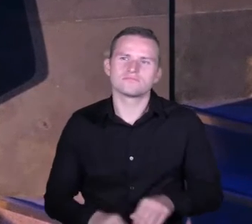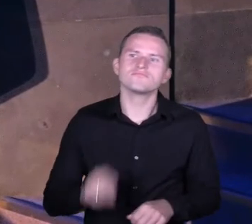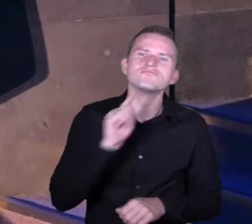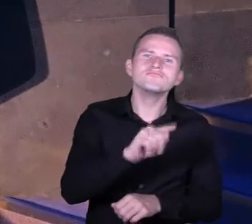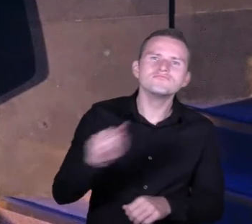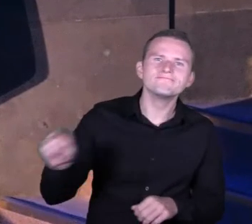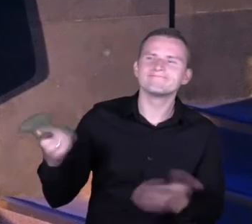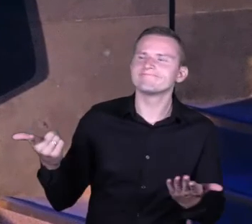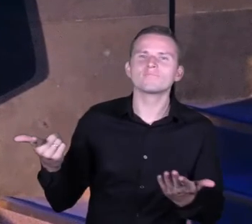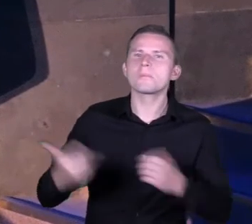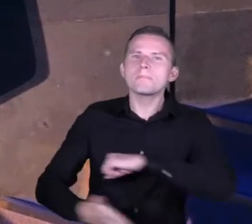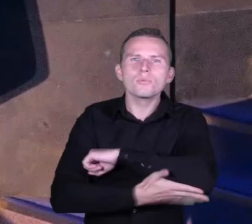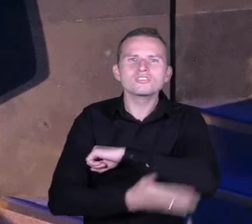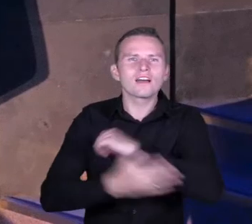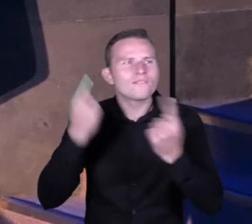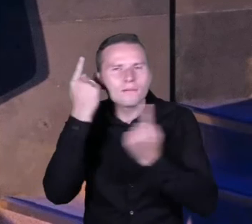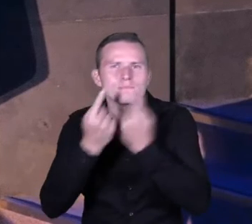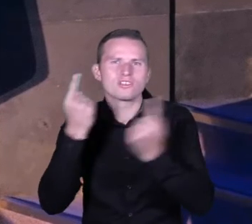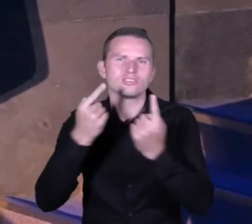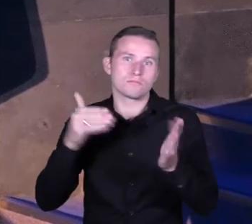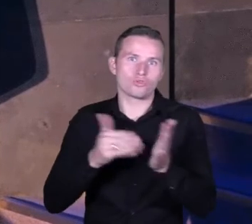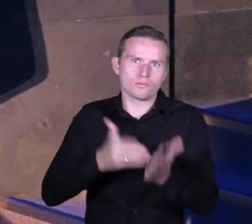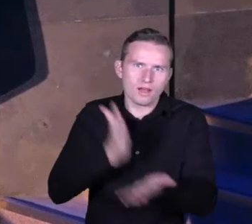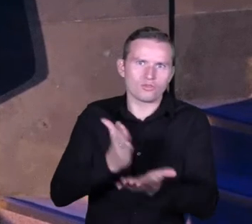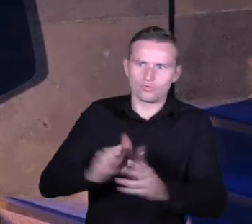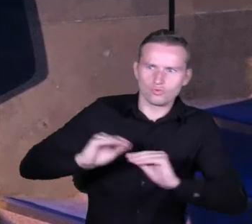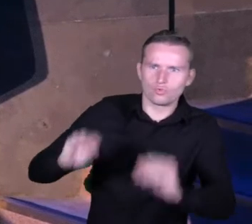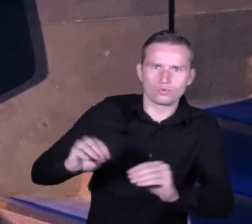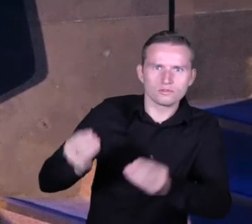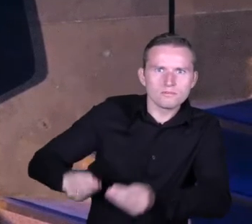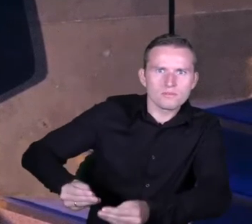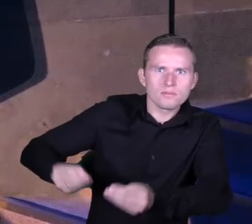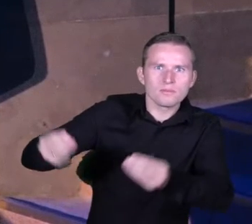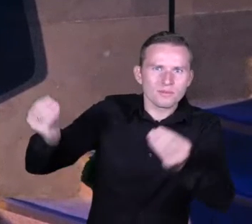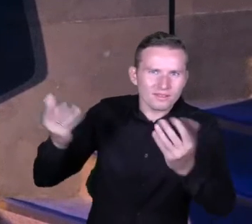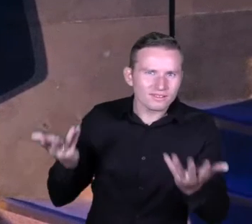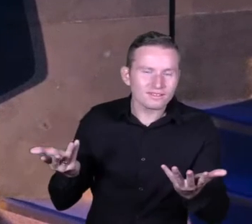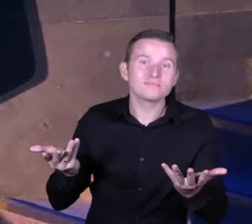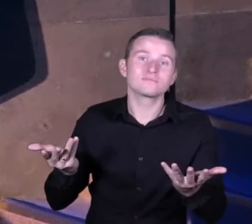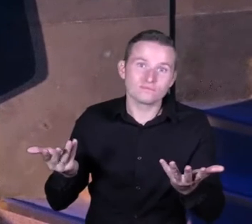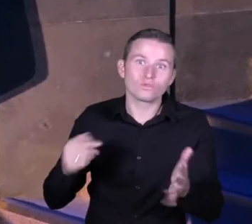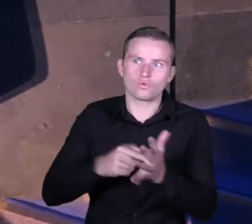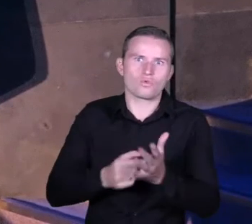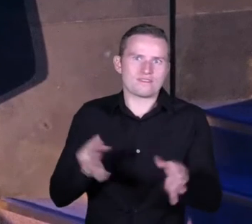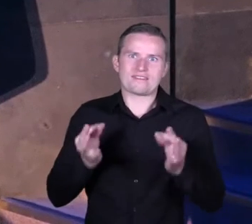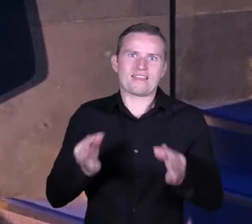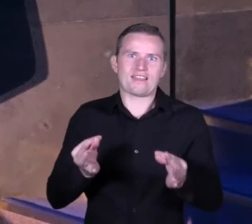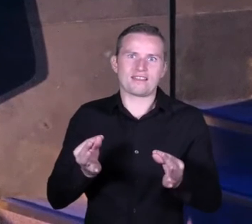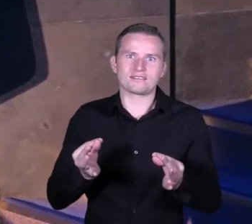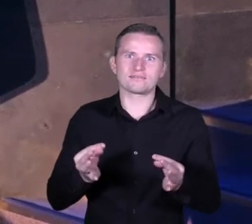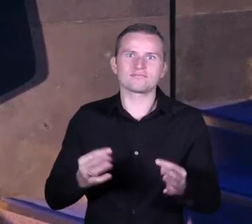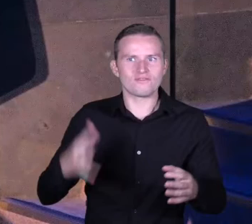postawy, to myślenie powinniśmy kształtować i to jest tak naprawdę ostatni moment, żeby w ten sposób myśleć i przekazywać